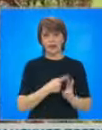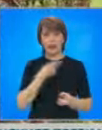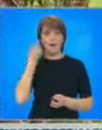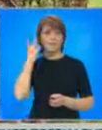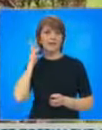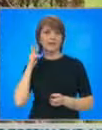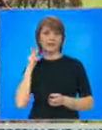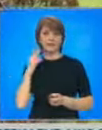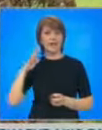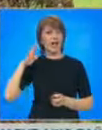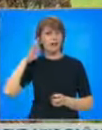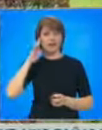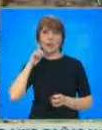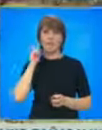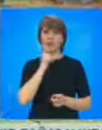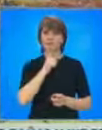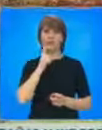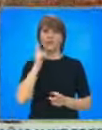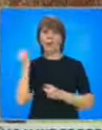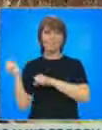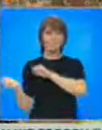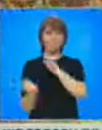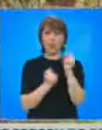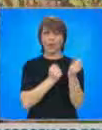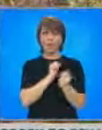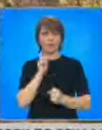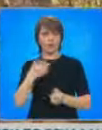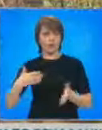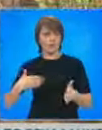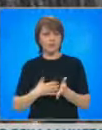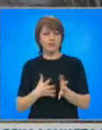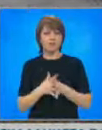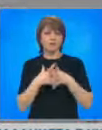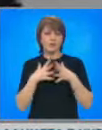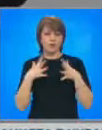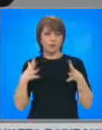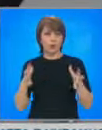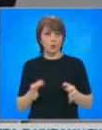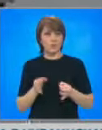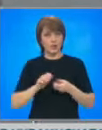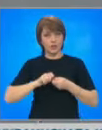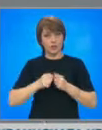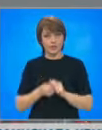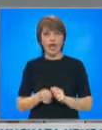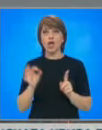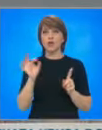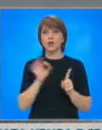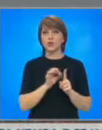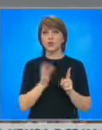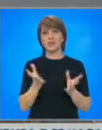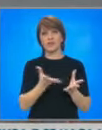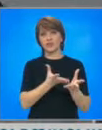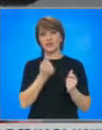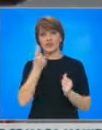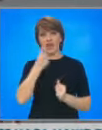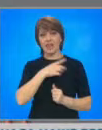Британската метеорологична служба предупреди, че бурята може да причини сериозни щети. Юнис вече взе и първата си жертва на